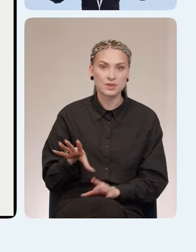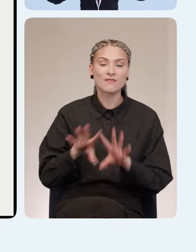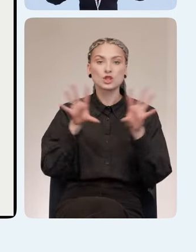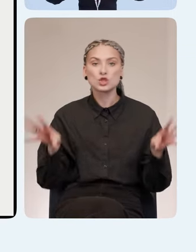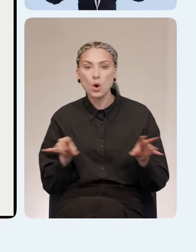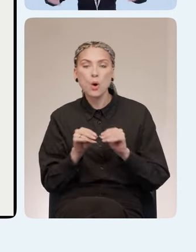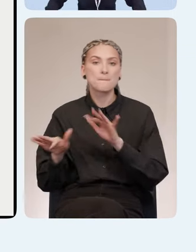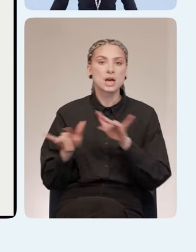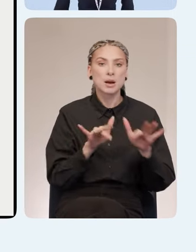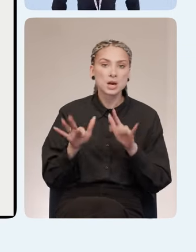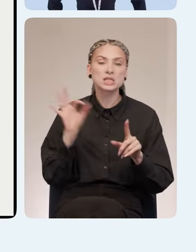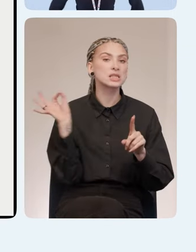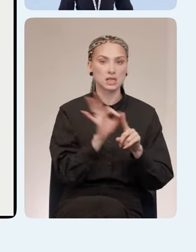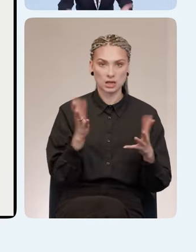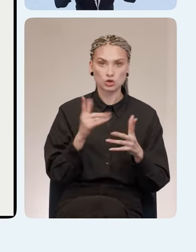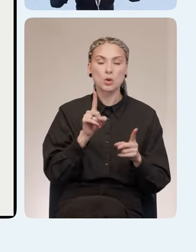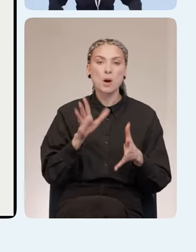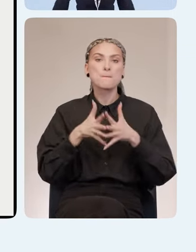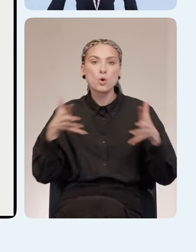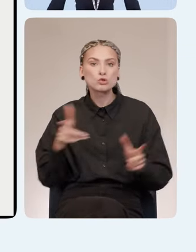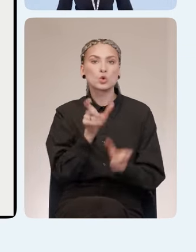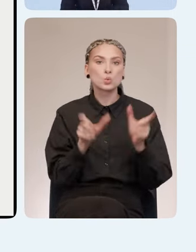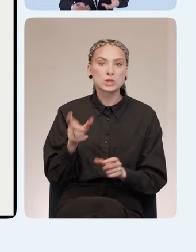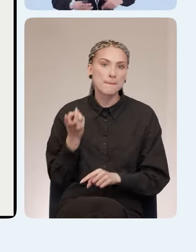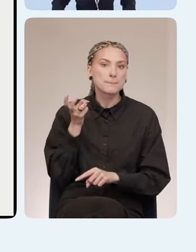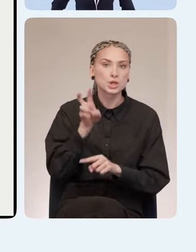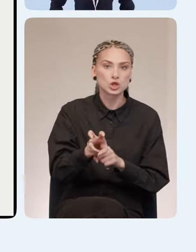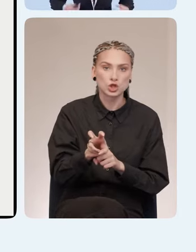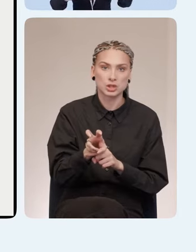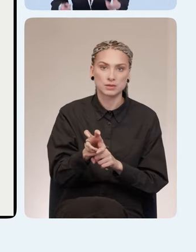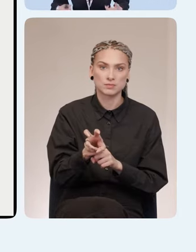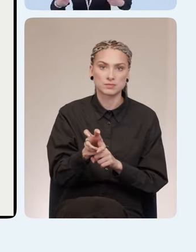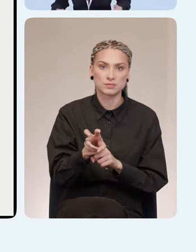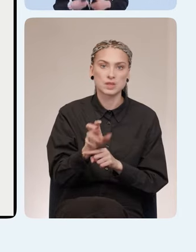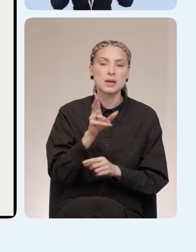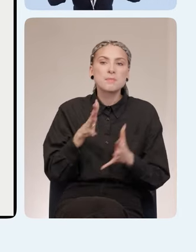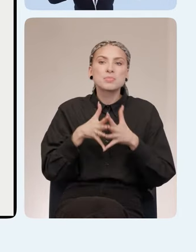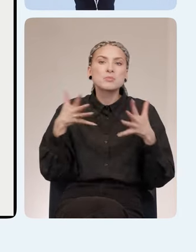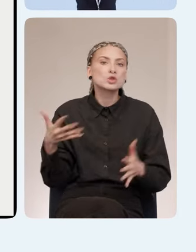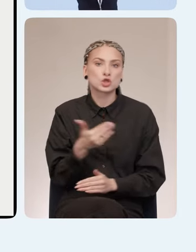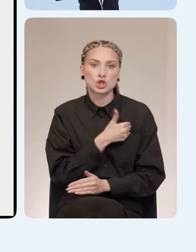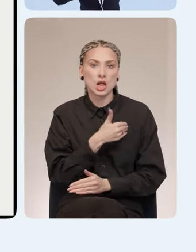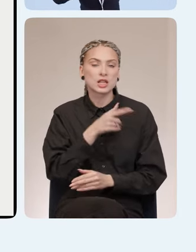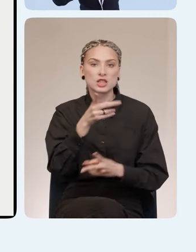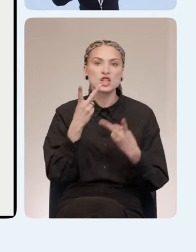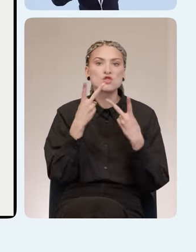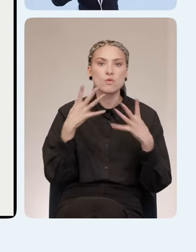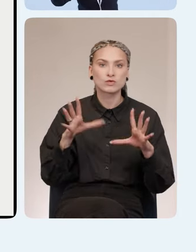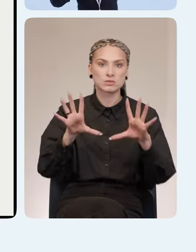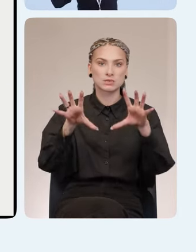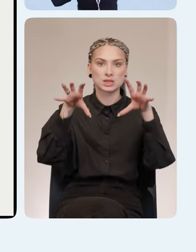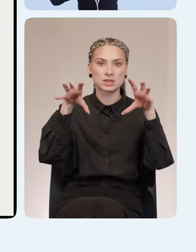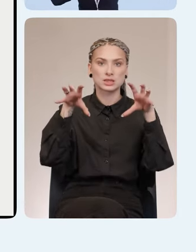мероприятие нацелено на то, чтобы как можно больше людей пришли, и ты при всем желании не увидишь Клаву Коку,